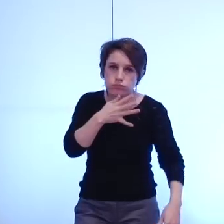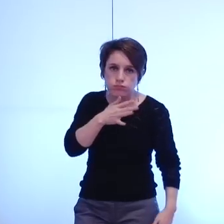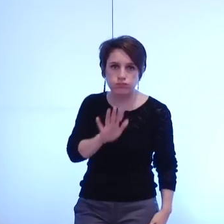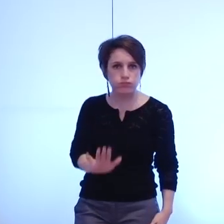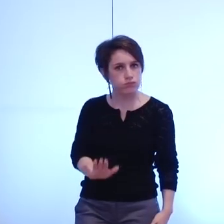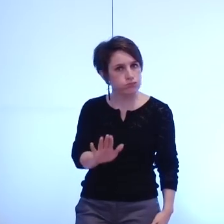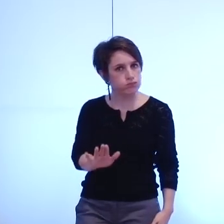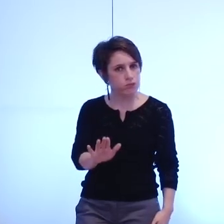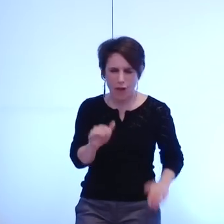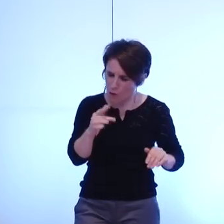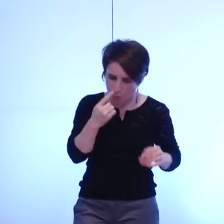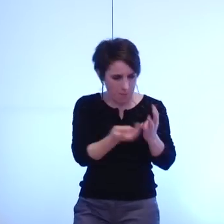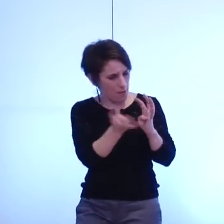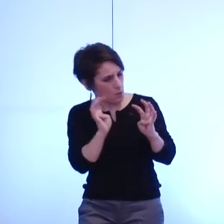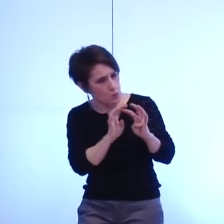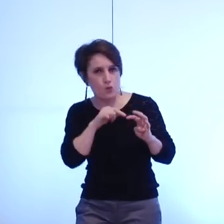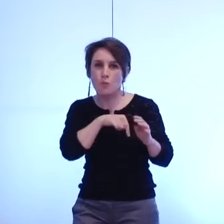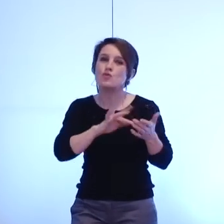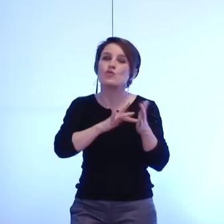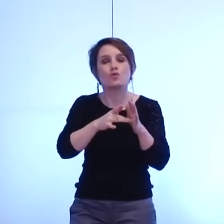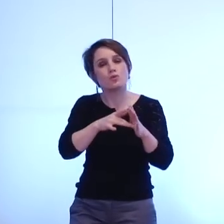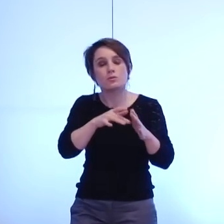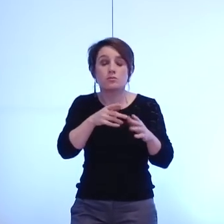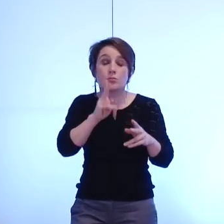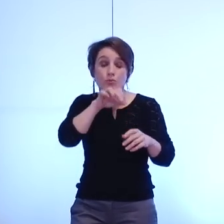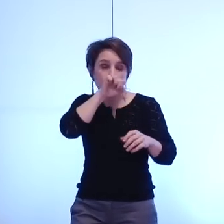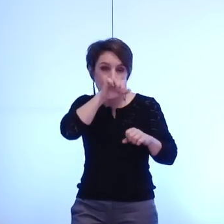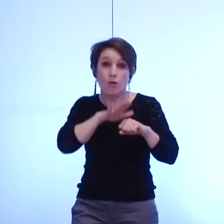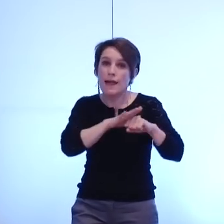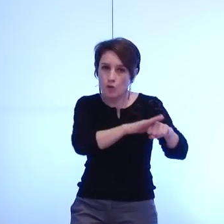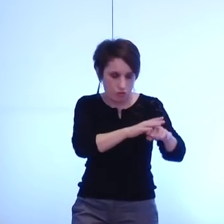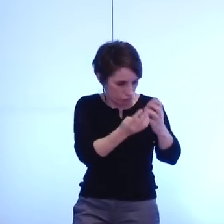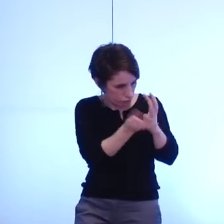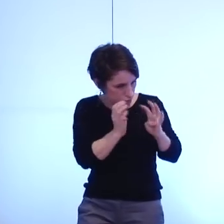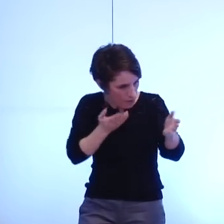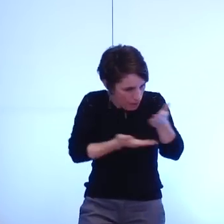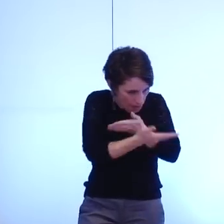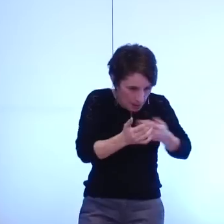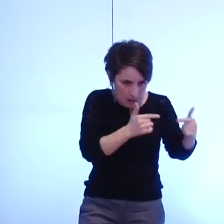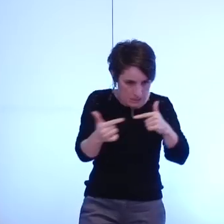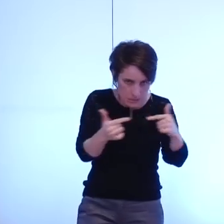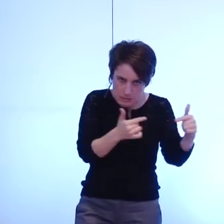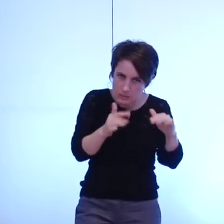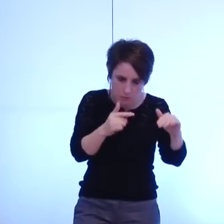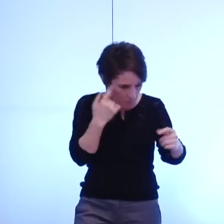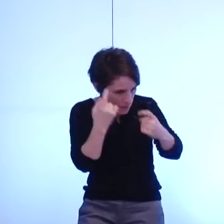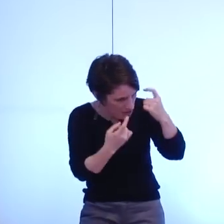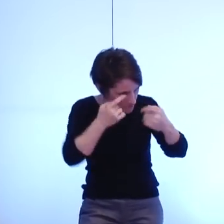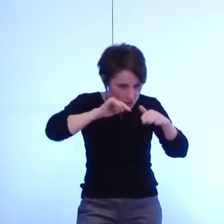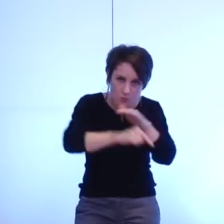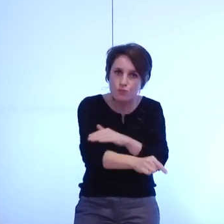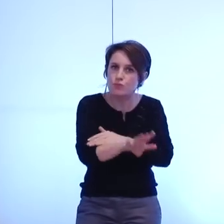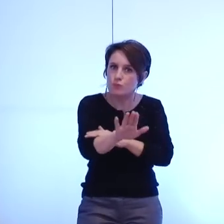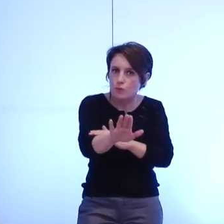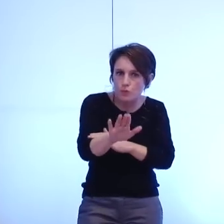personnes de la même sensibilité politique l'intérêt que je dois défendre c l'intérêt général de cette agglomération et de